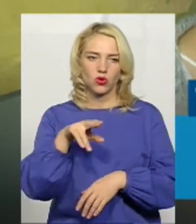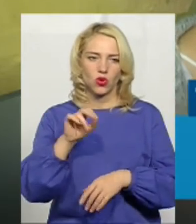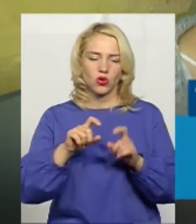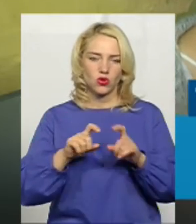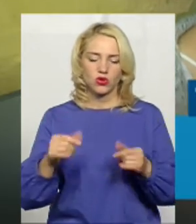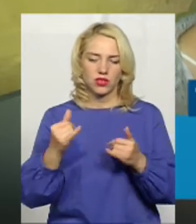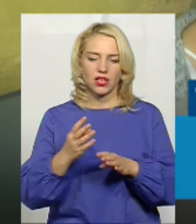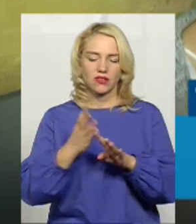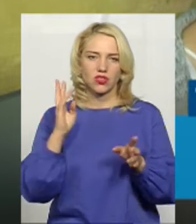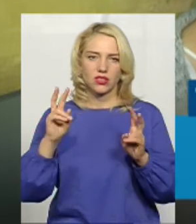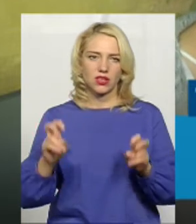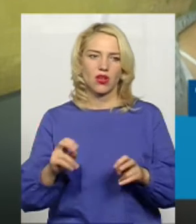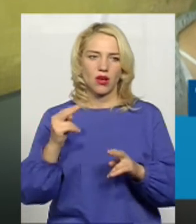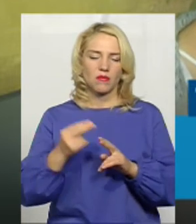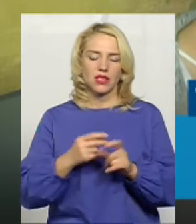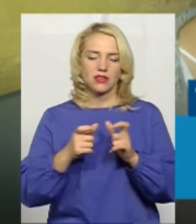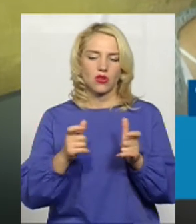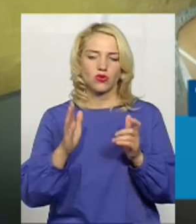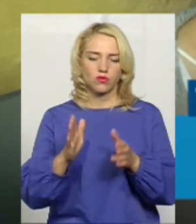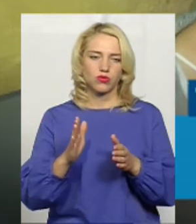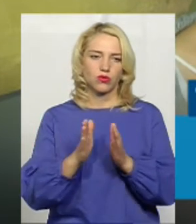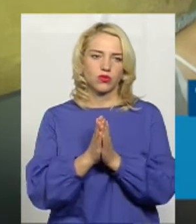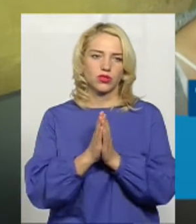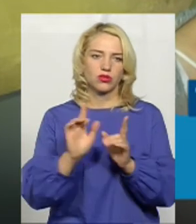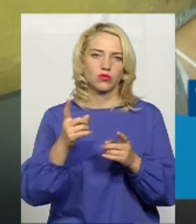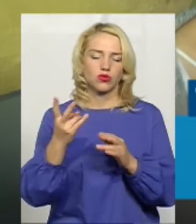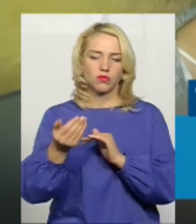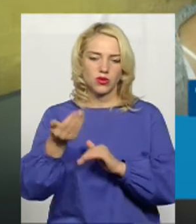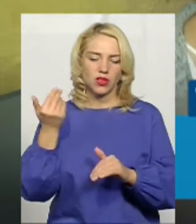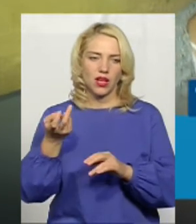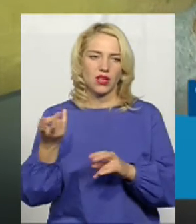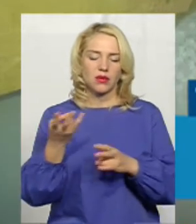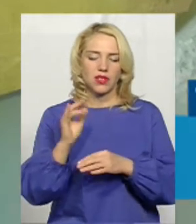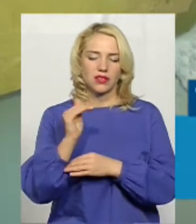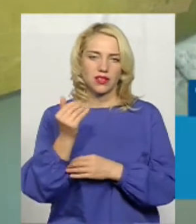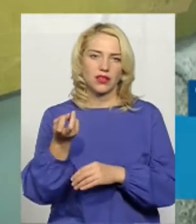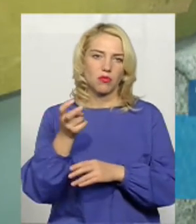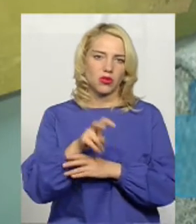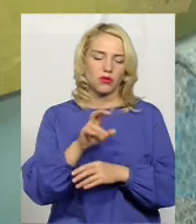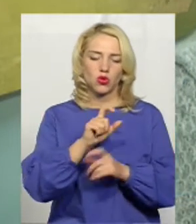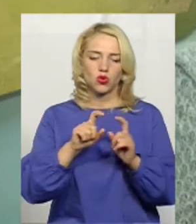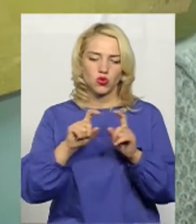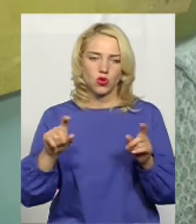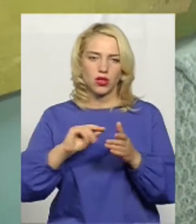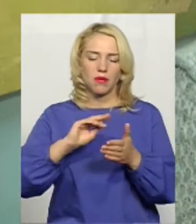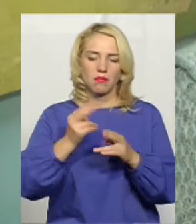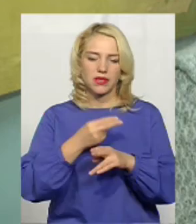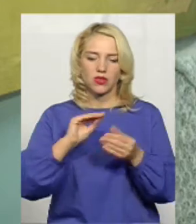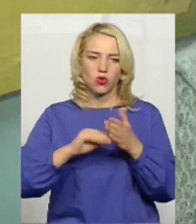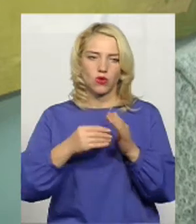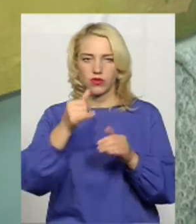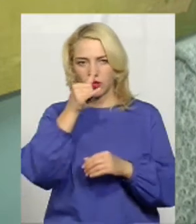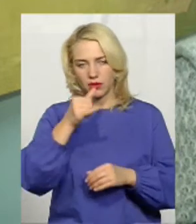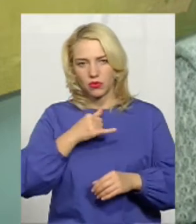талончика, буду проситися, щоб якось раніше потрапити, бо дитині потрібно в школу ходити, без довідки не сказали, що не